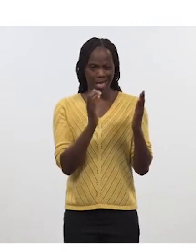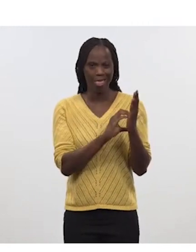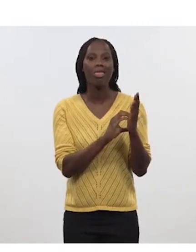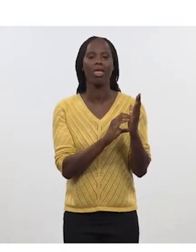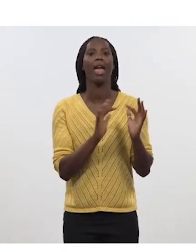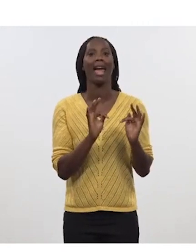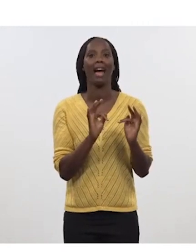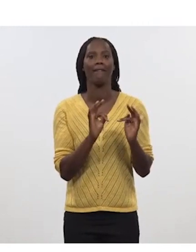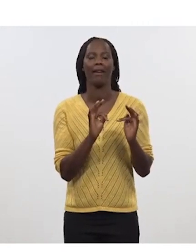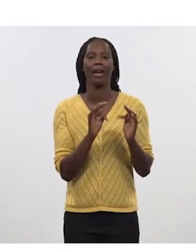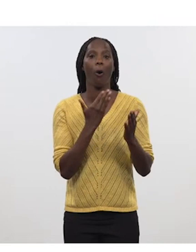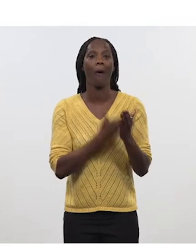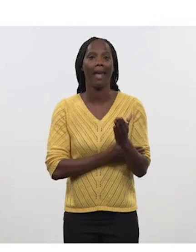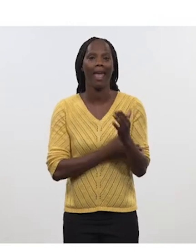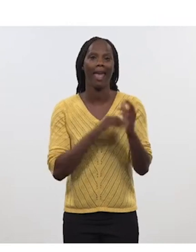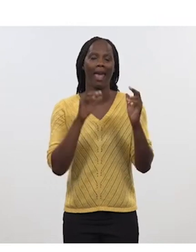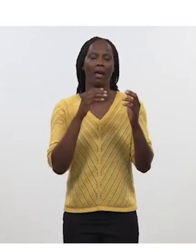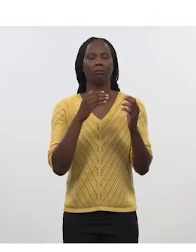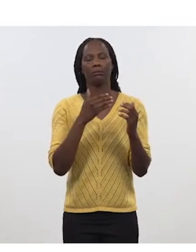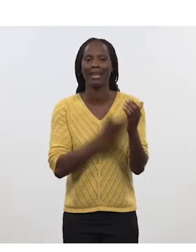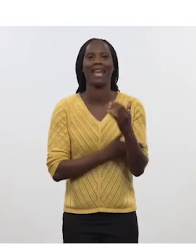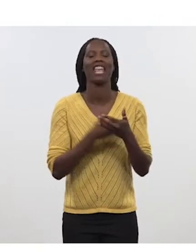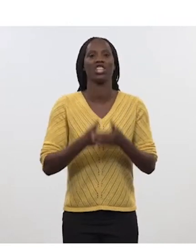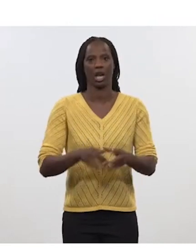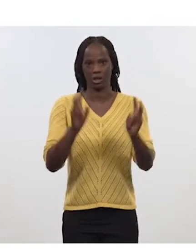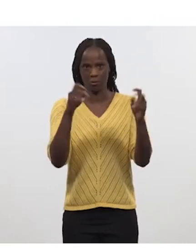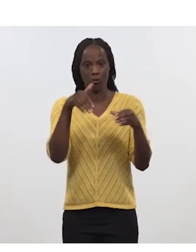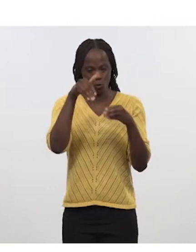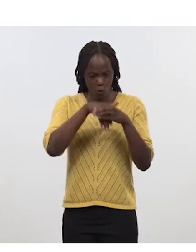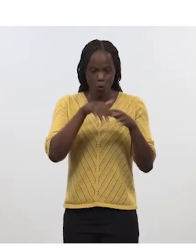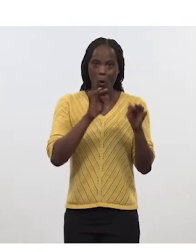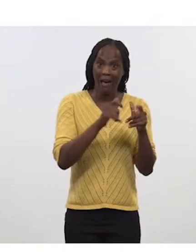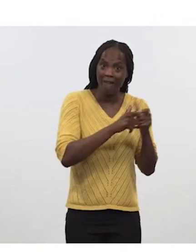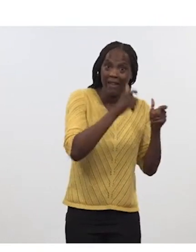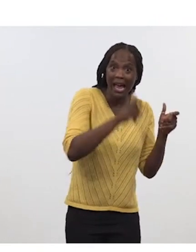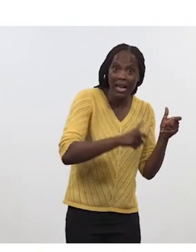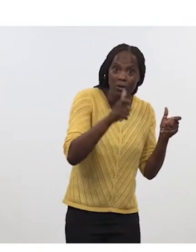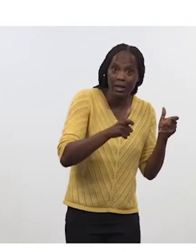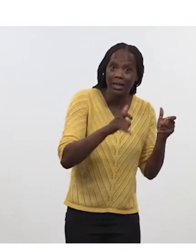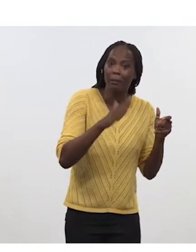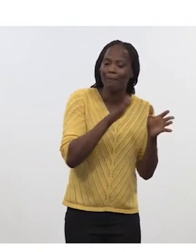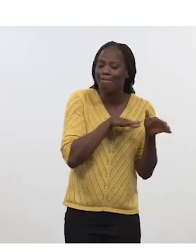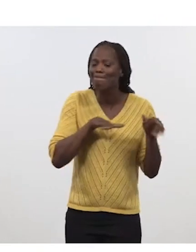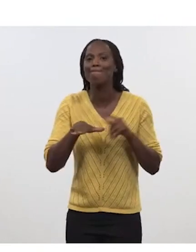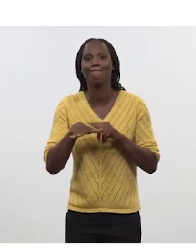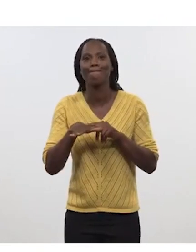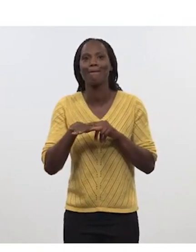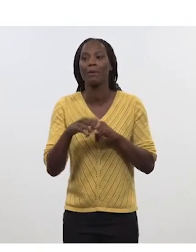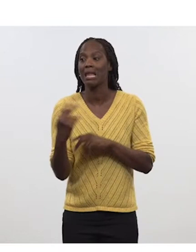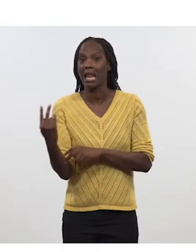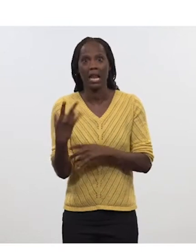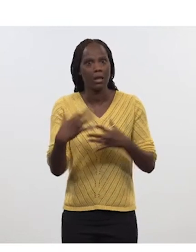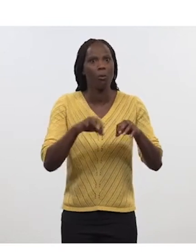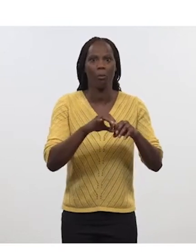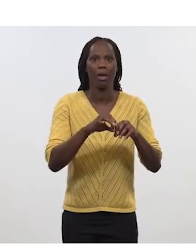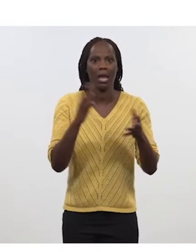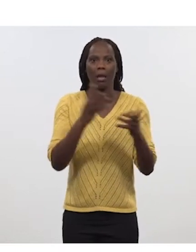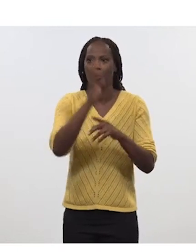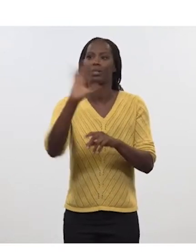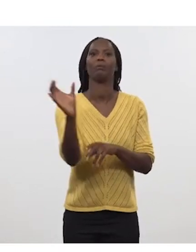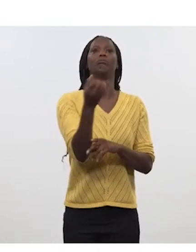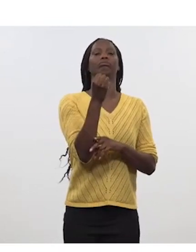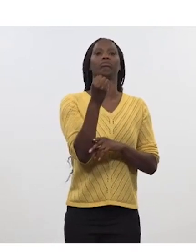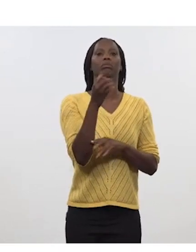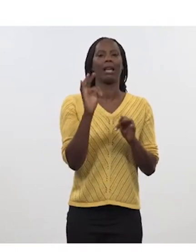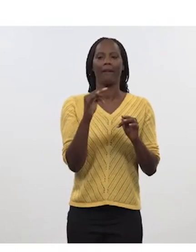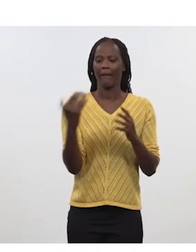le cahier des charges, puisque on parle beaucoup des industries. Mais la réalité, c'est que ce sont les deux États qui sont évidemment porteurs du projet sur le terrain